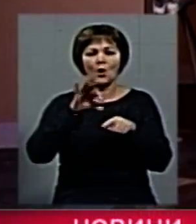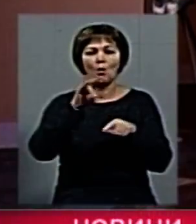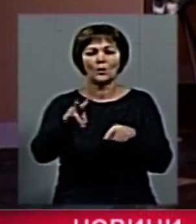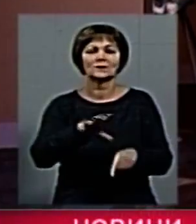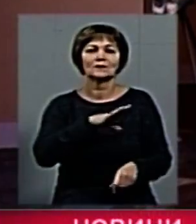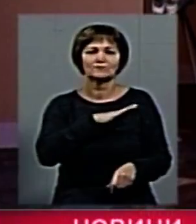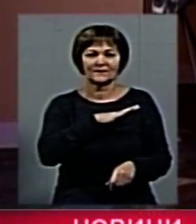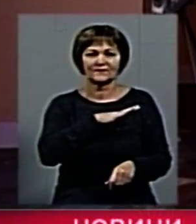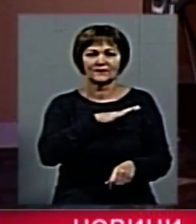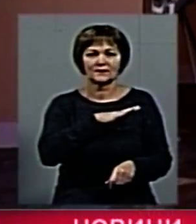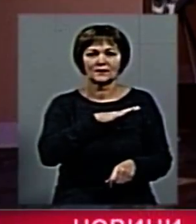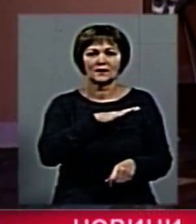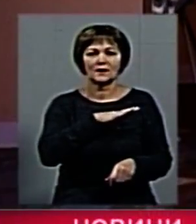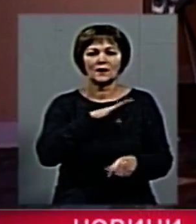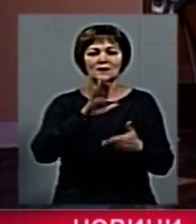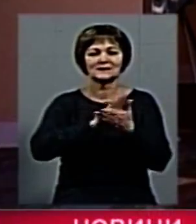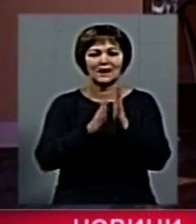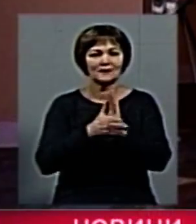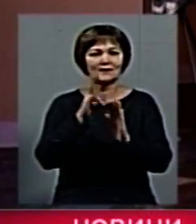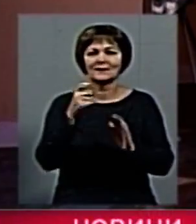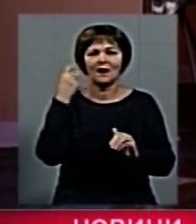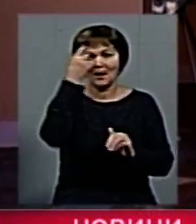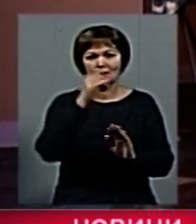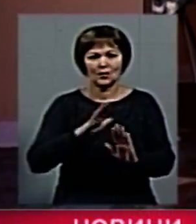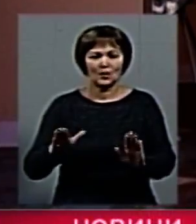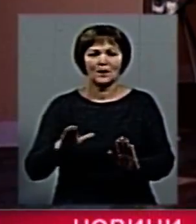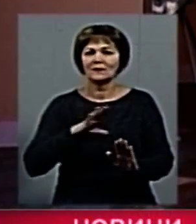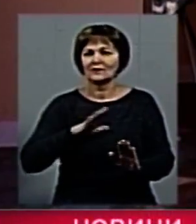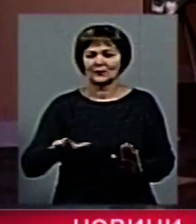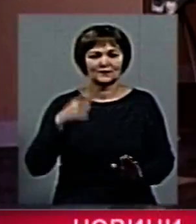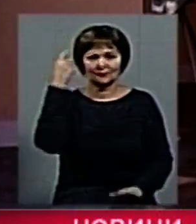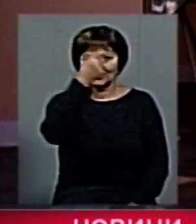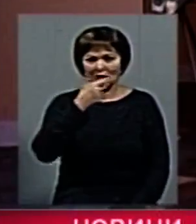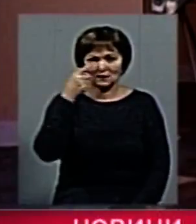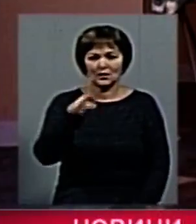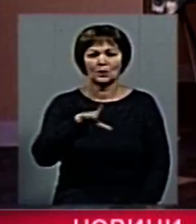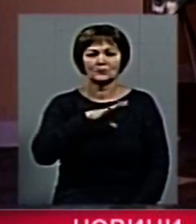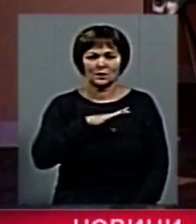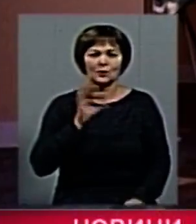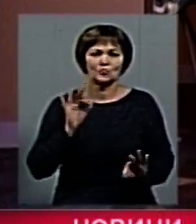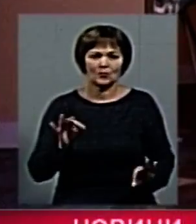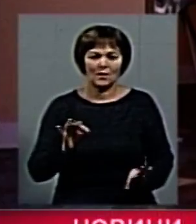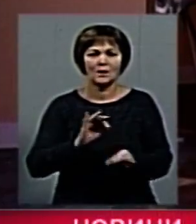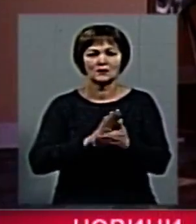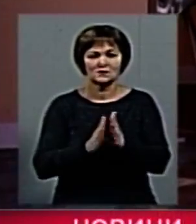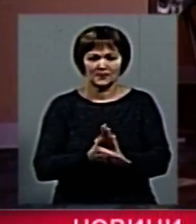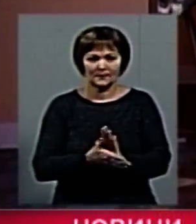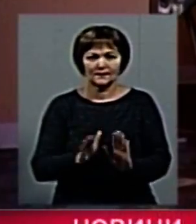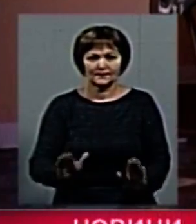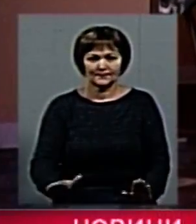стан його не алкогольний, тобто він не був у стані спідніння, він перебував у тверезому стані.